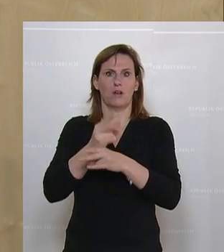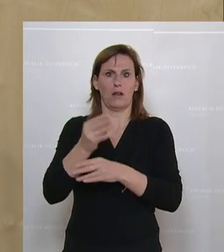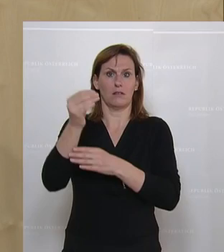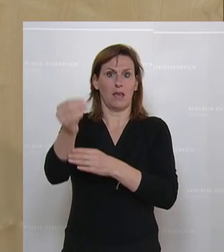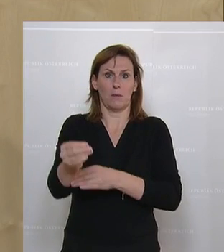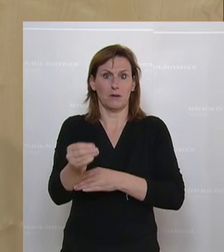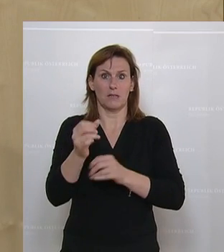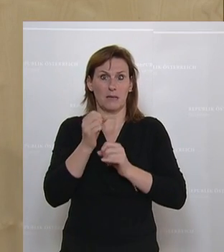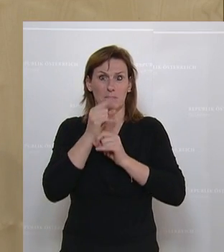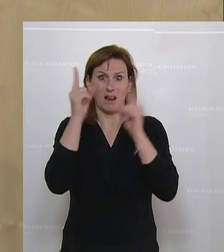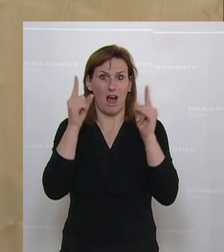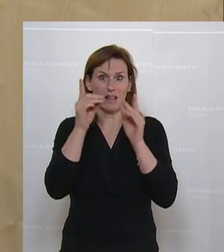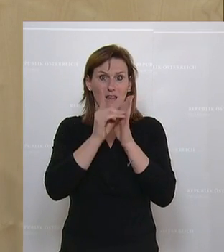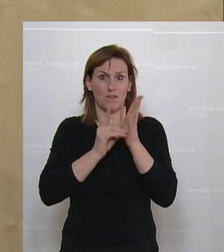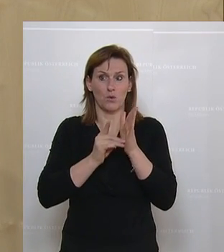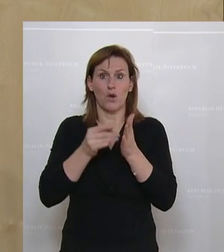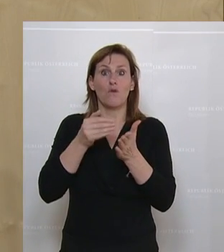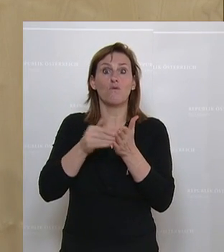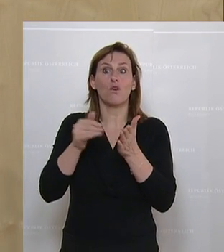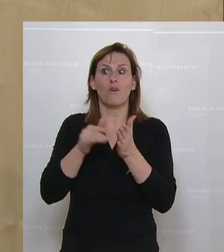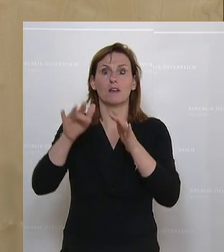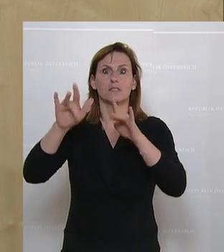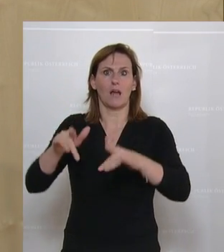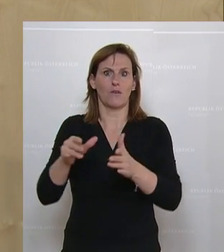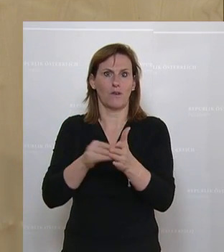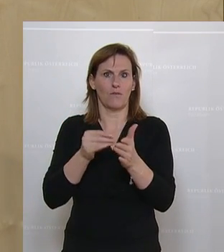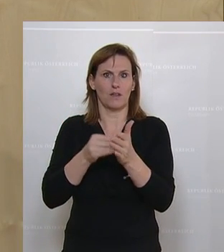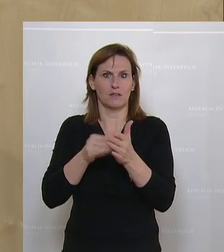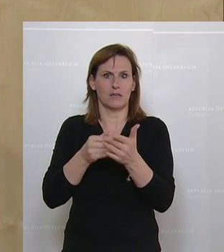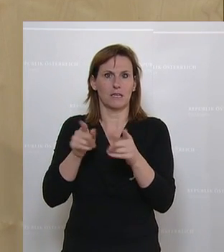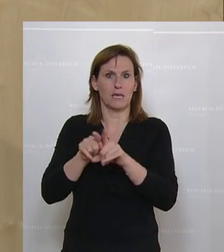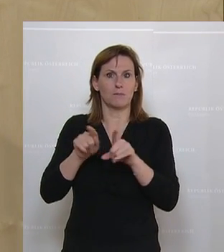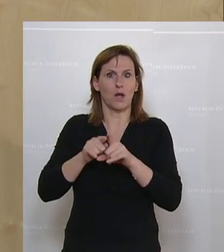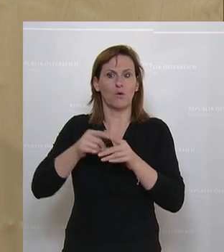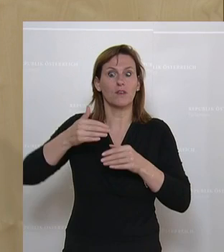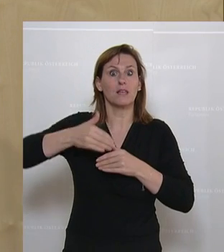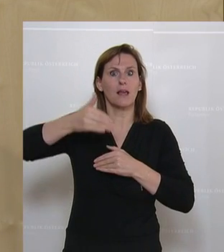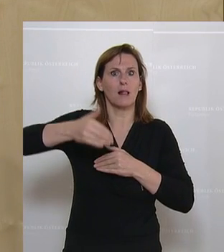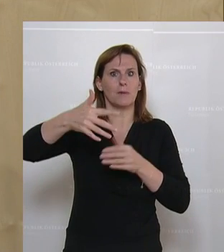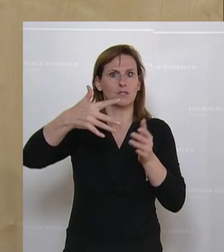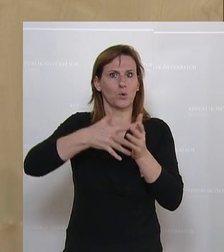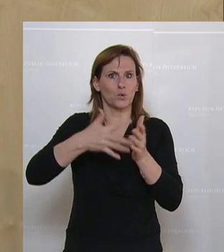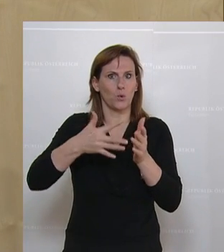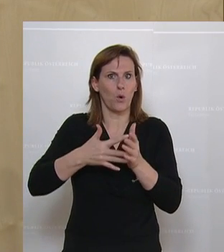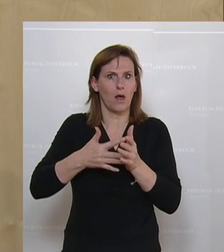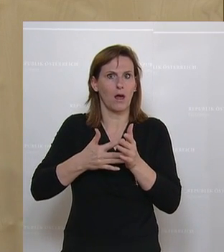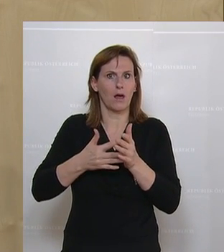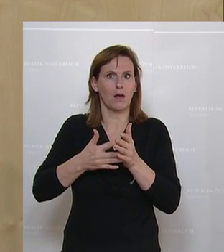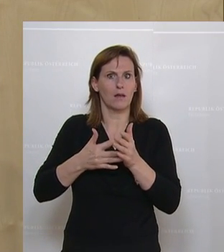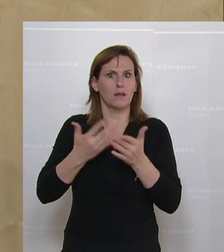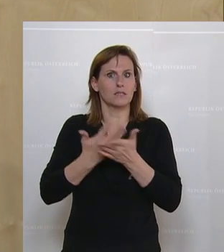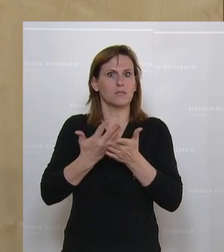Zweckbindungen. Es gibt Monitoringmechanismen, ein engmaschiges Monitoringmechanismus. Dazu dienen ja genau auch unsere